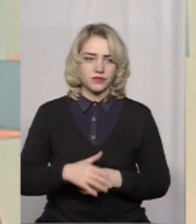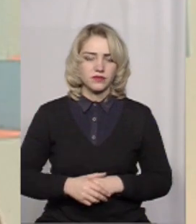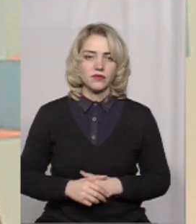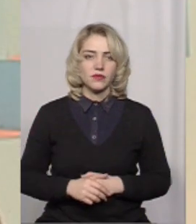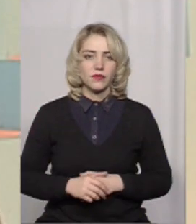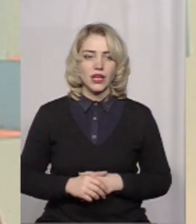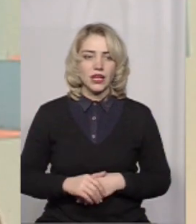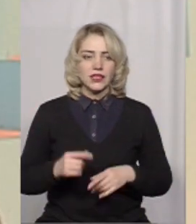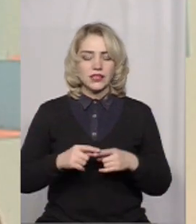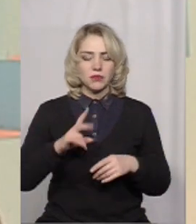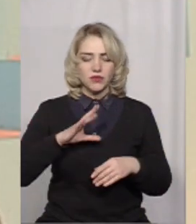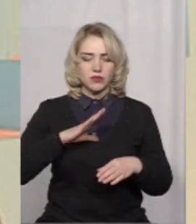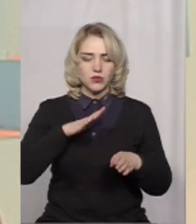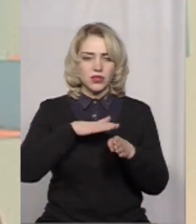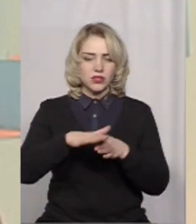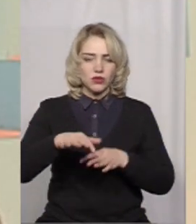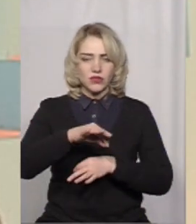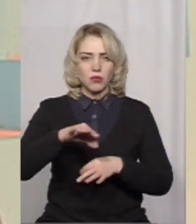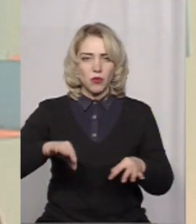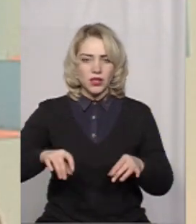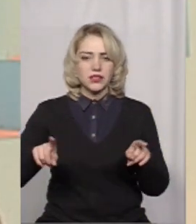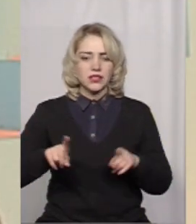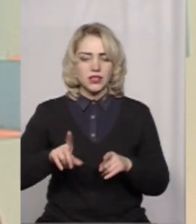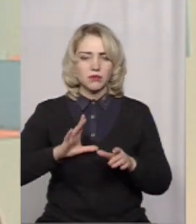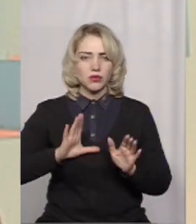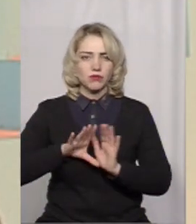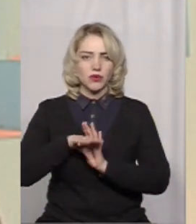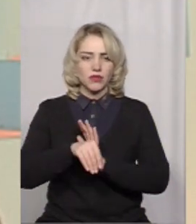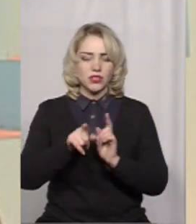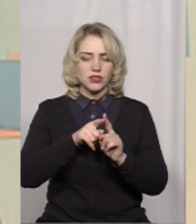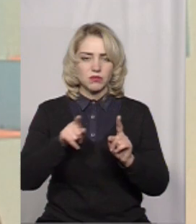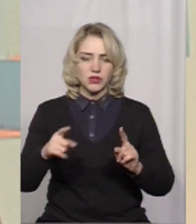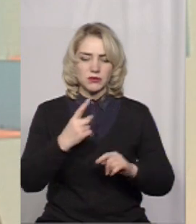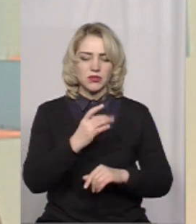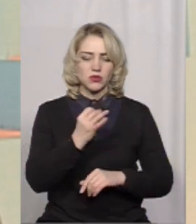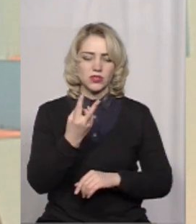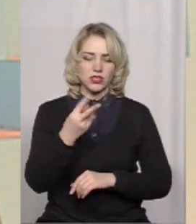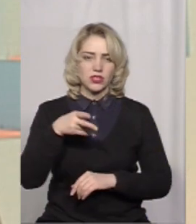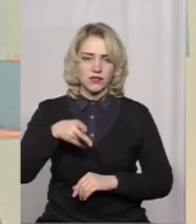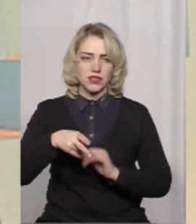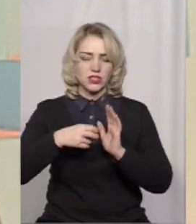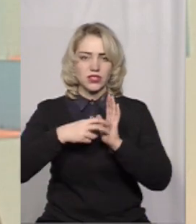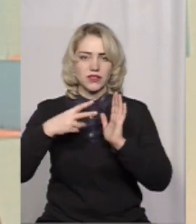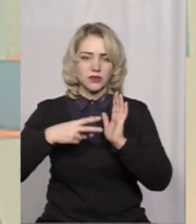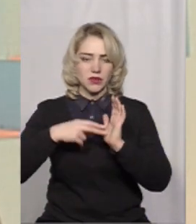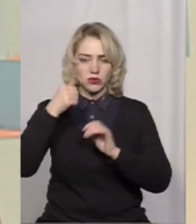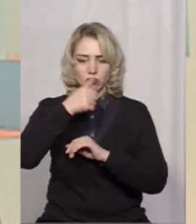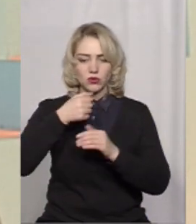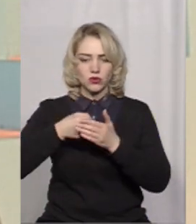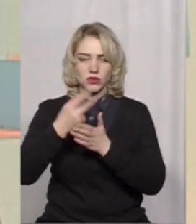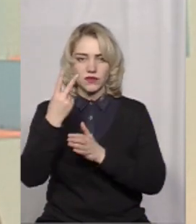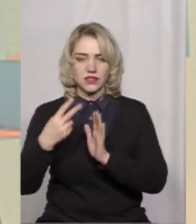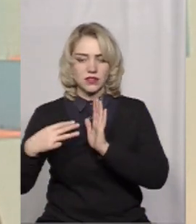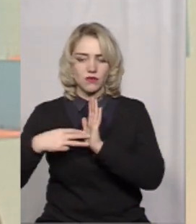Так, це мають бути реалізовані проекти, які були впроваджені у період з 1 січня 2018 року до